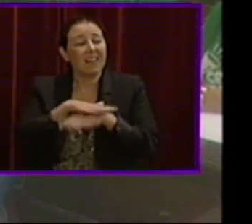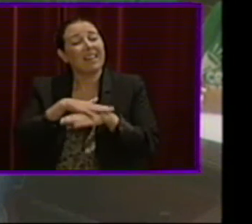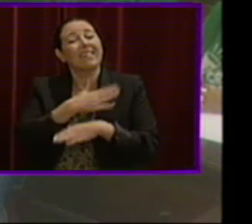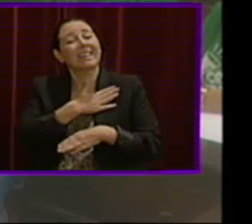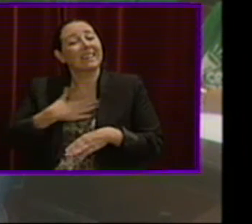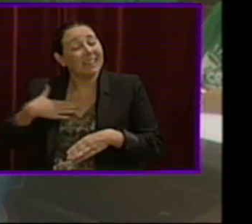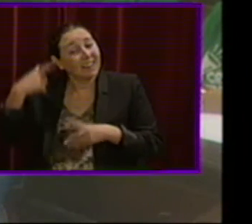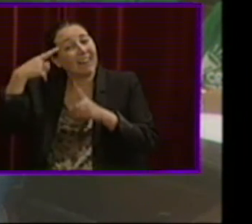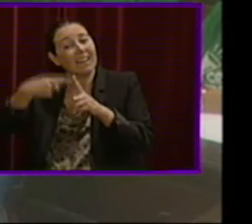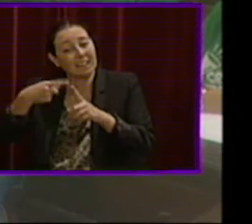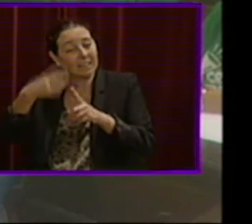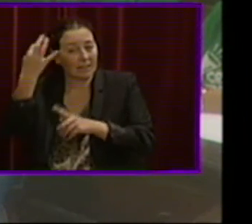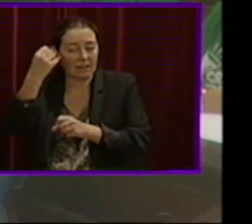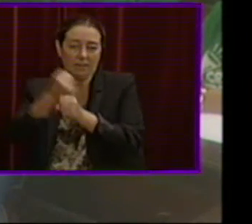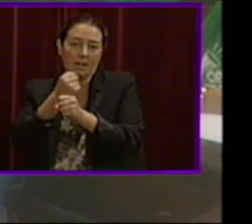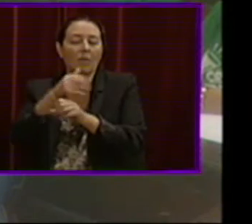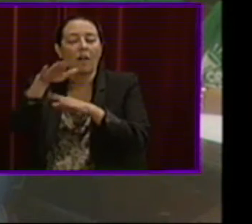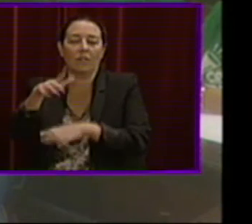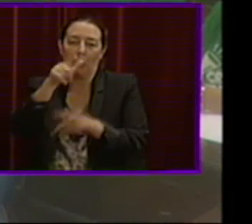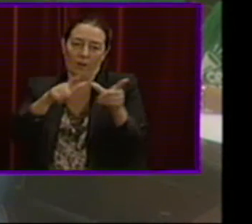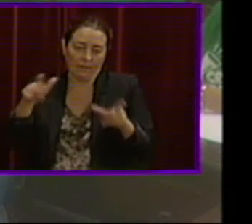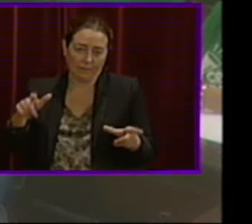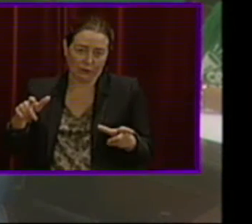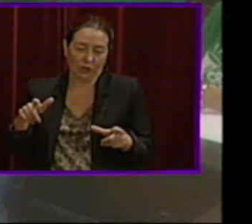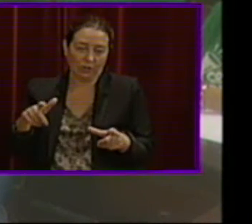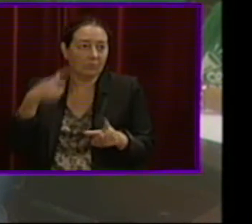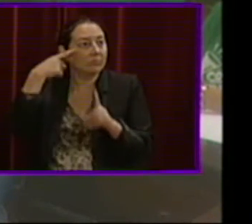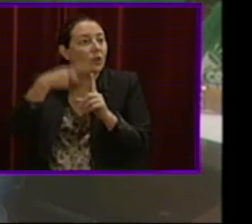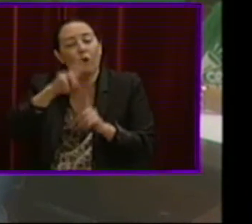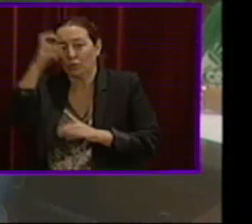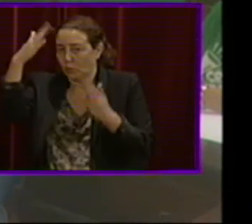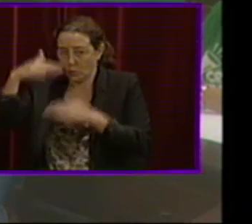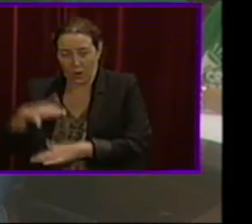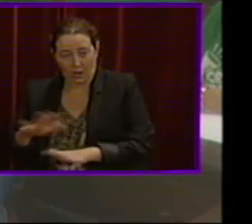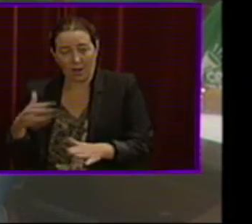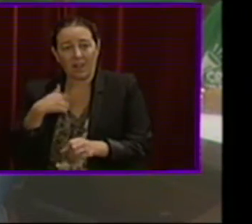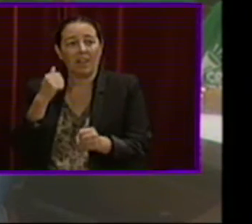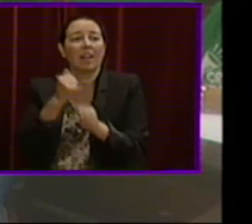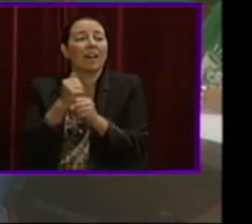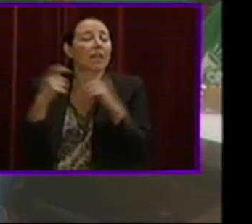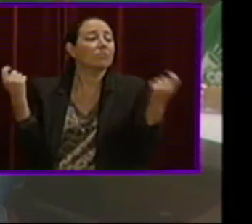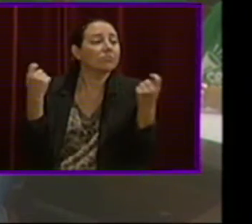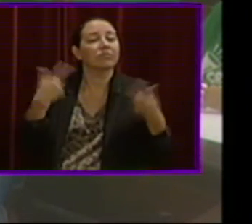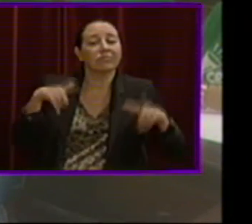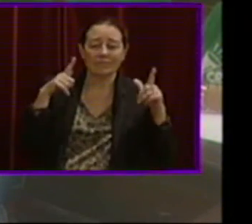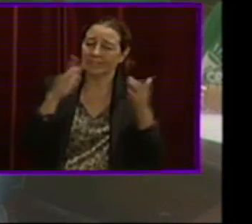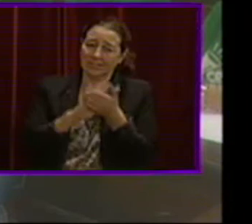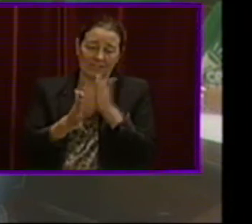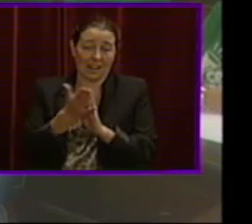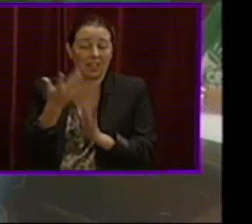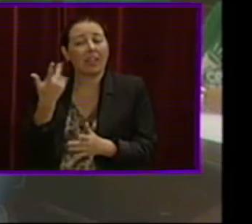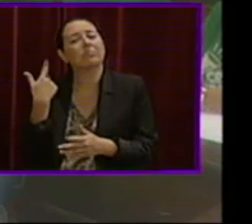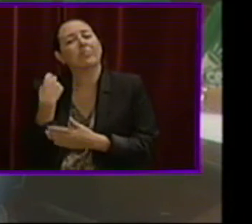intenció de treballar per les persones. No té ninguna altra intenció. No volem fer feines ni anuncis de cara a la galeria, sinó treballar per les